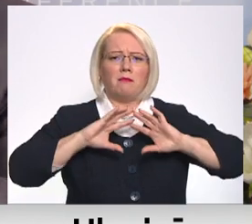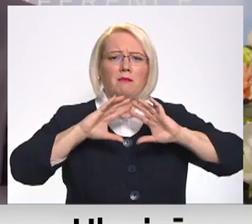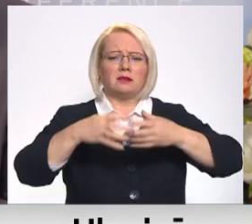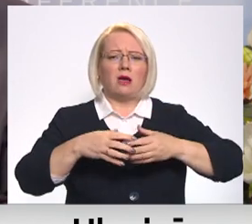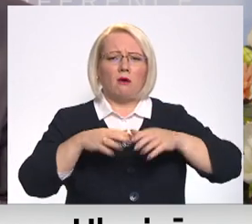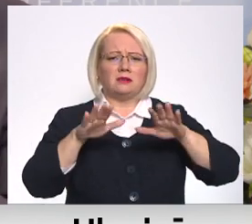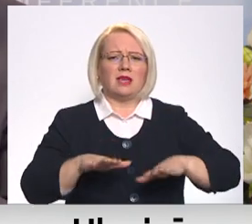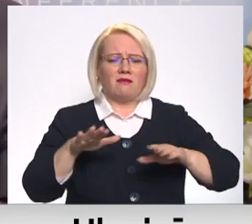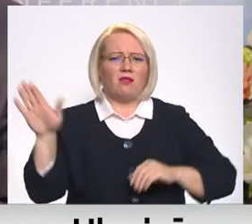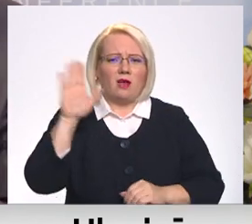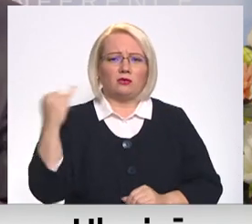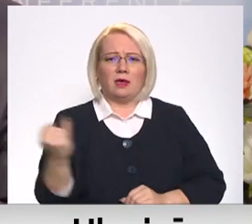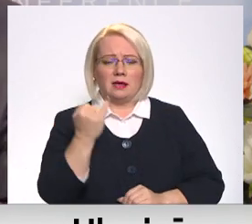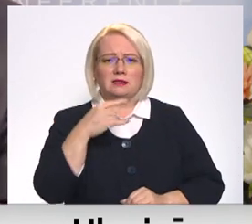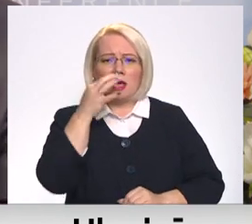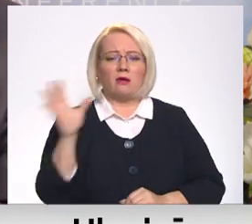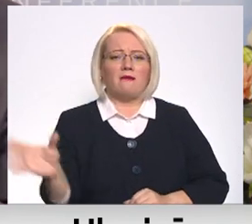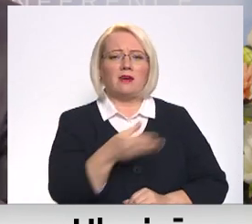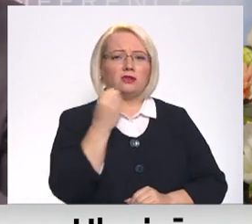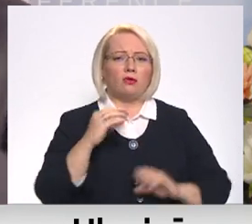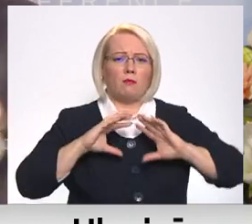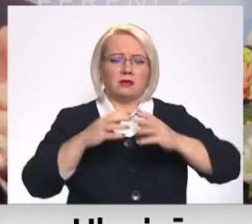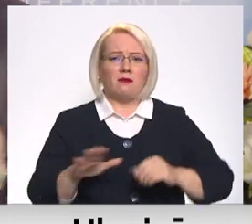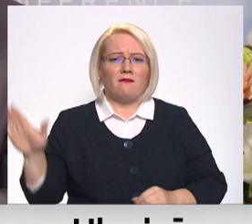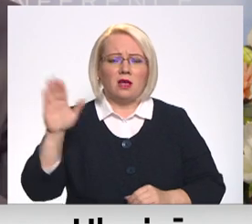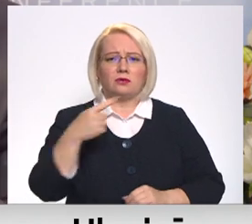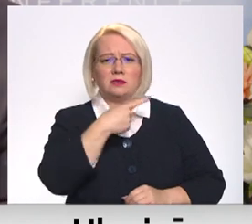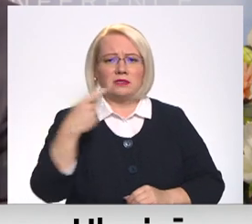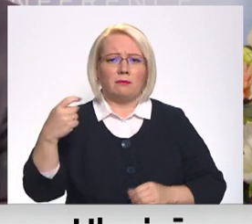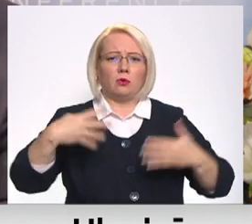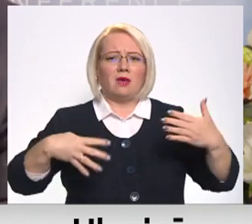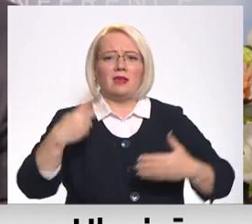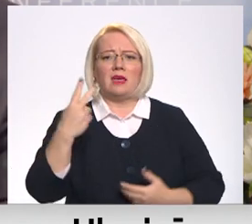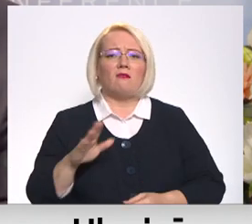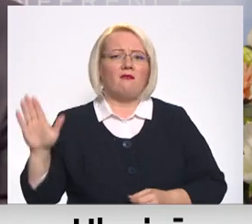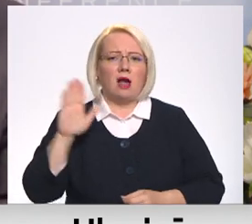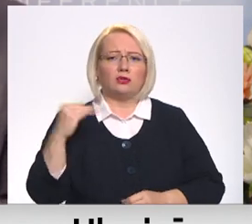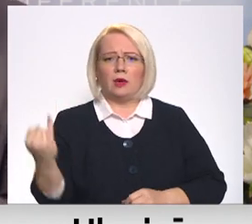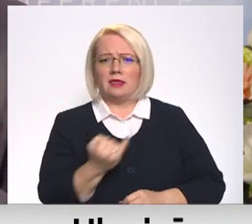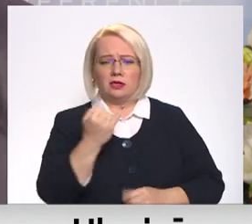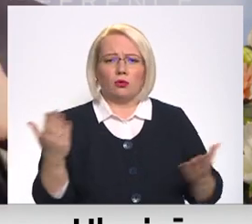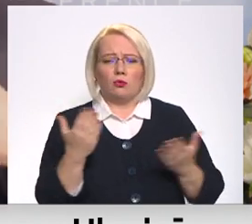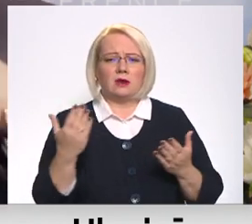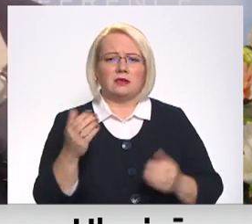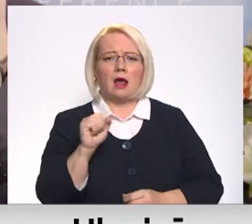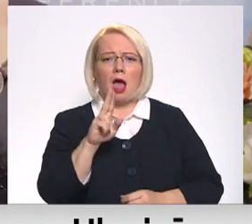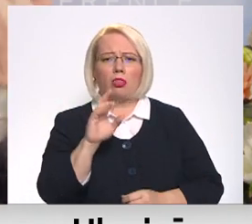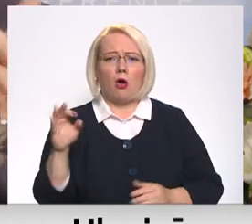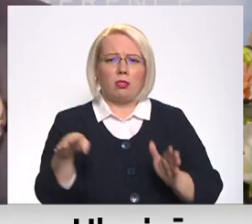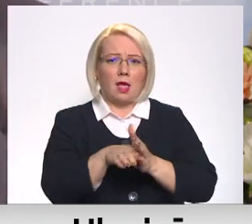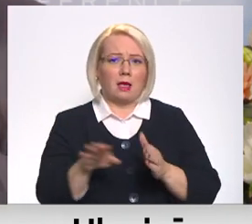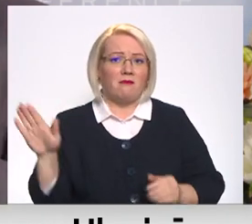interesēs, un es teiktu visu pasaules valstu, visu 192 valstu interesēs, kuras ir anodalībnieces.